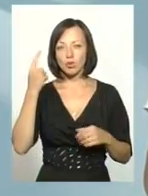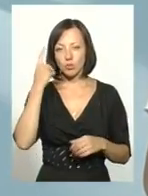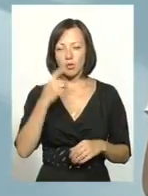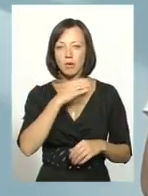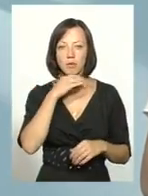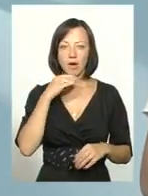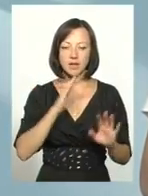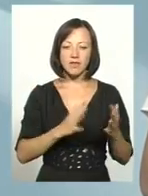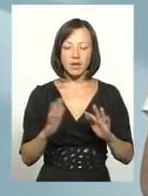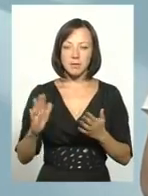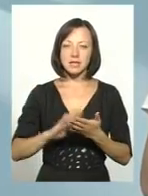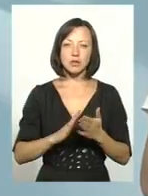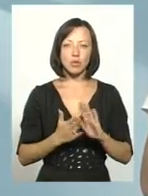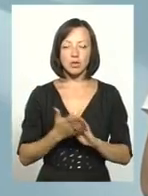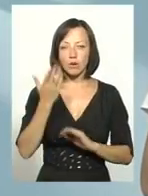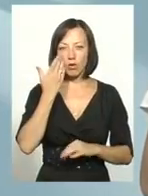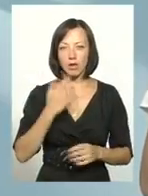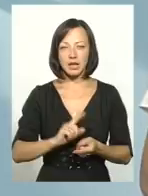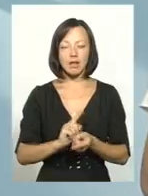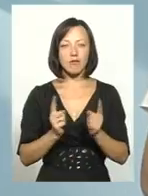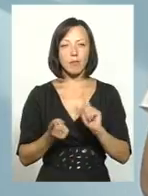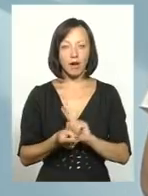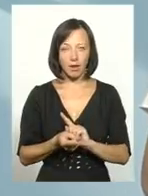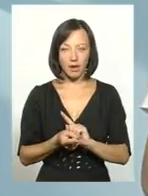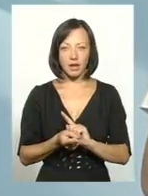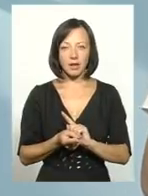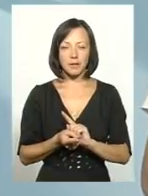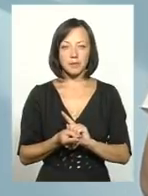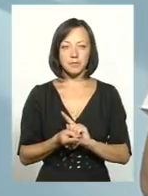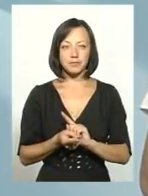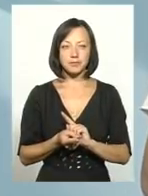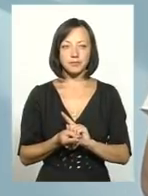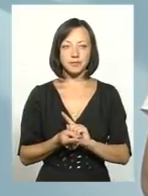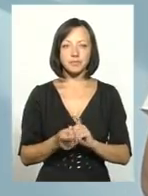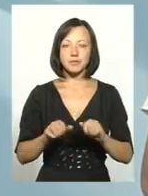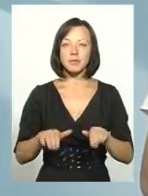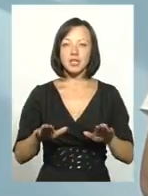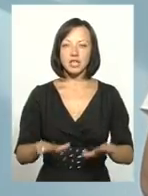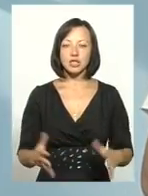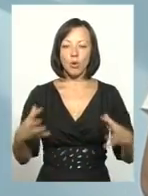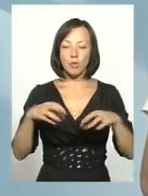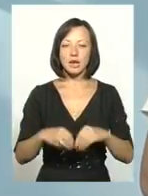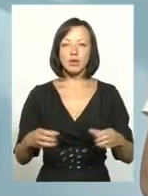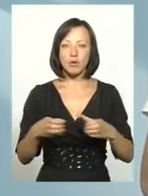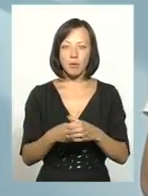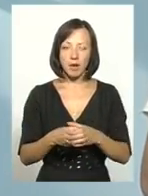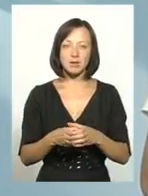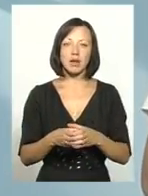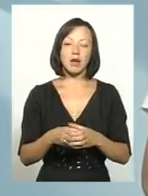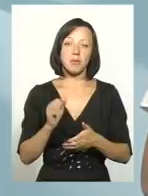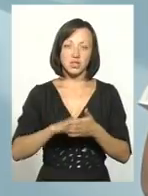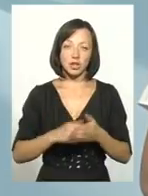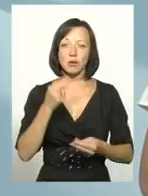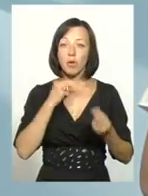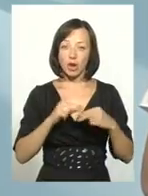випадків, маса ситуацій, коли навпаки рішення об'єднаних громад приводило до покращення життя.